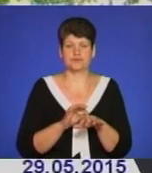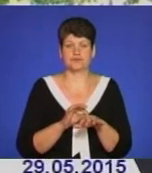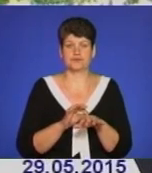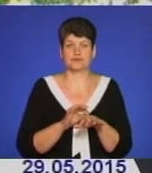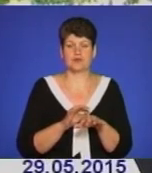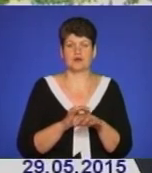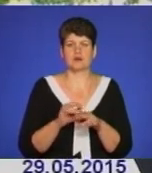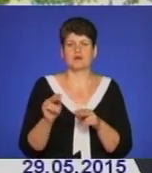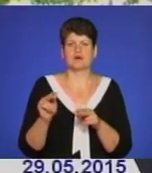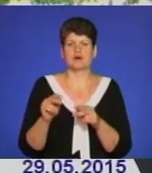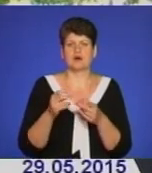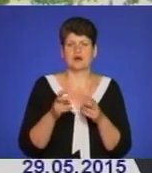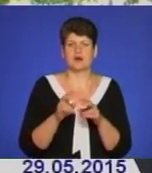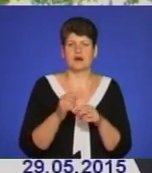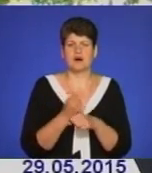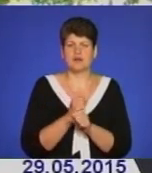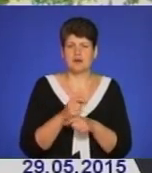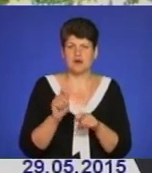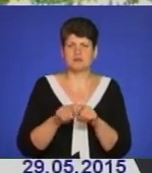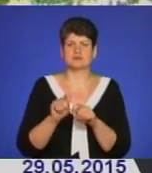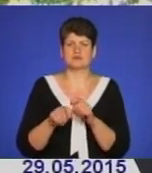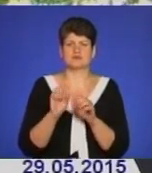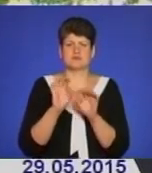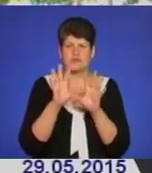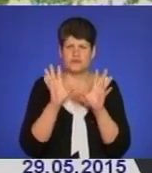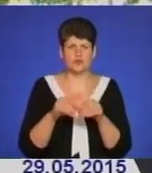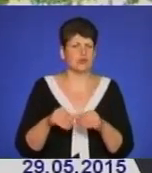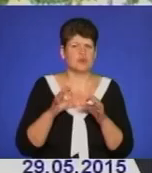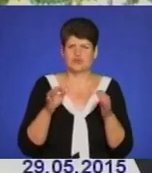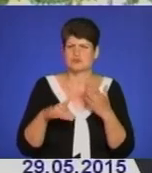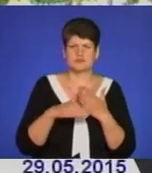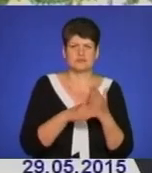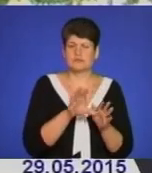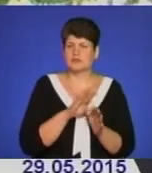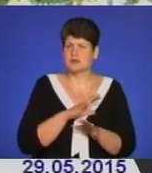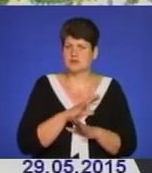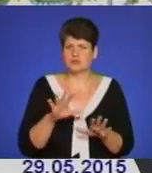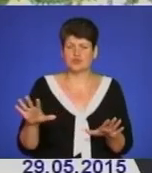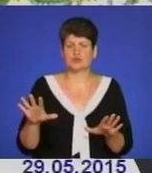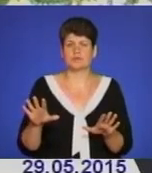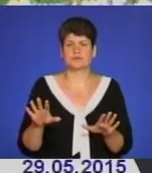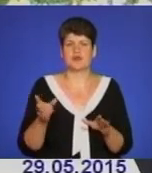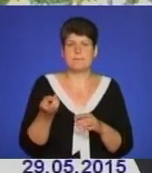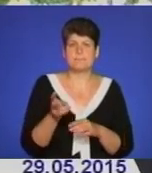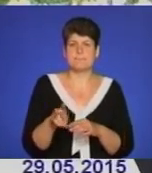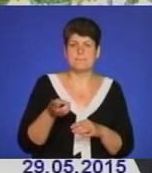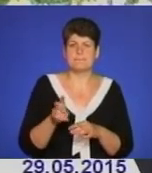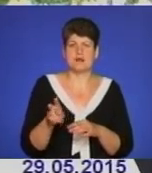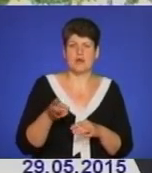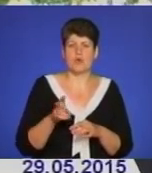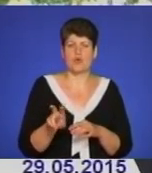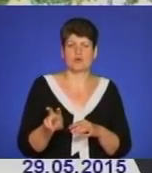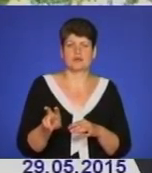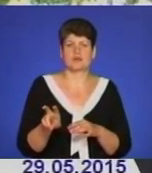Пройшла всі аналізи і лікування в Україні, не помагало. Певний час вона приходила до цієї ікони, вона